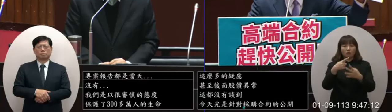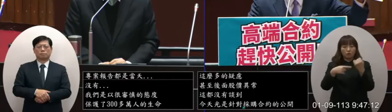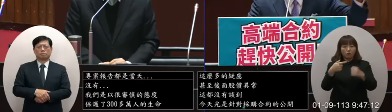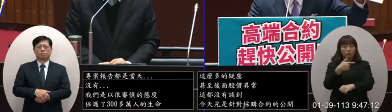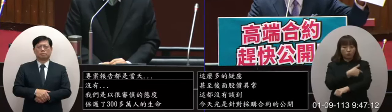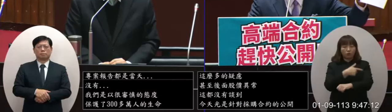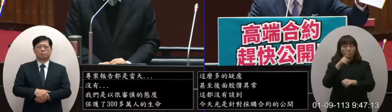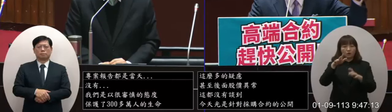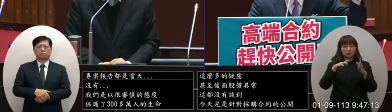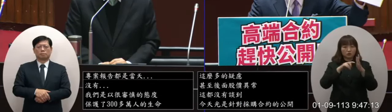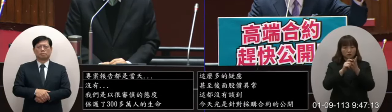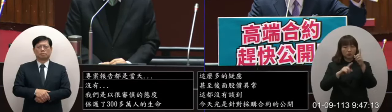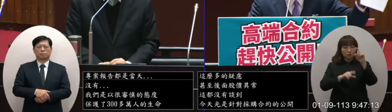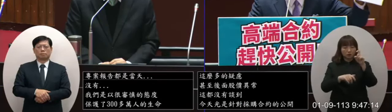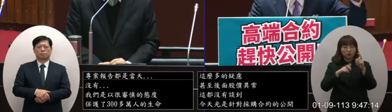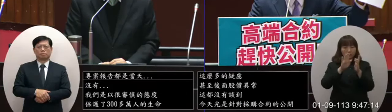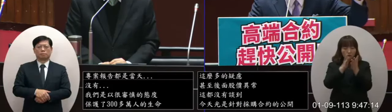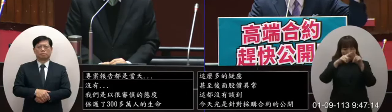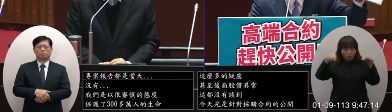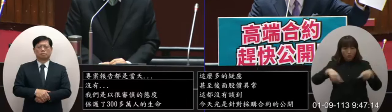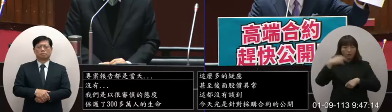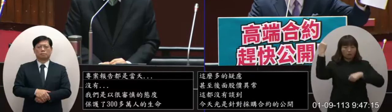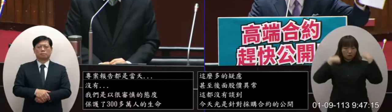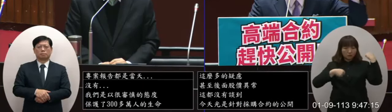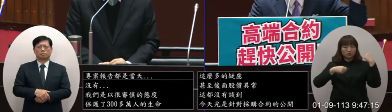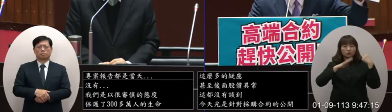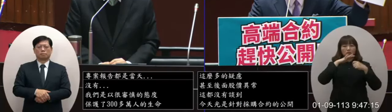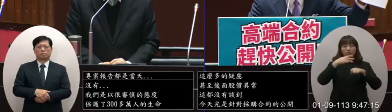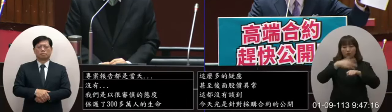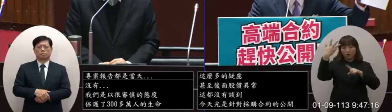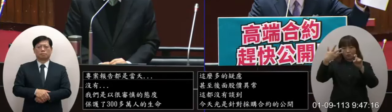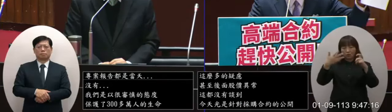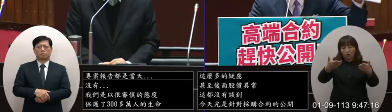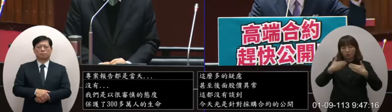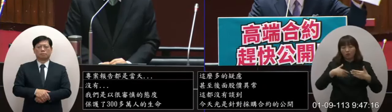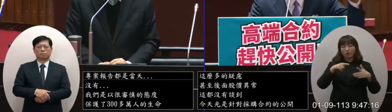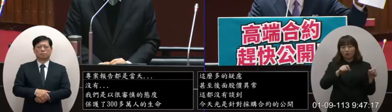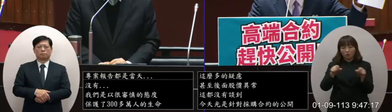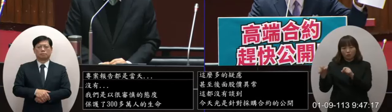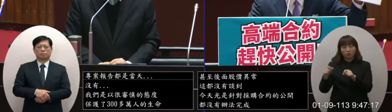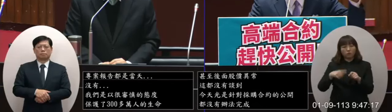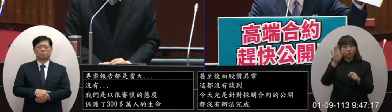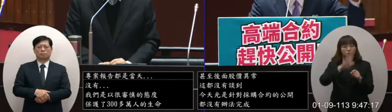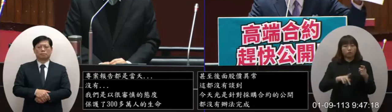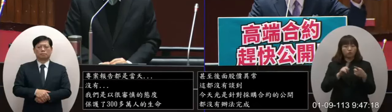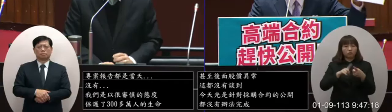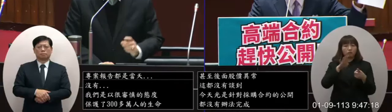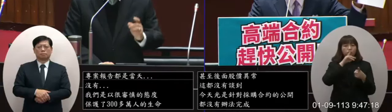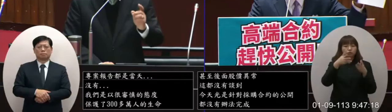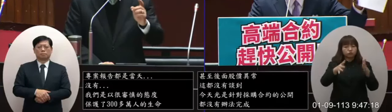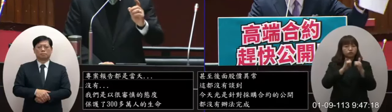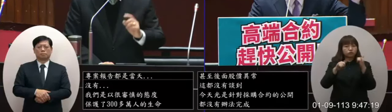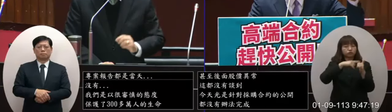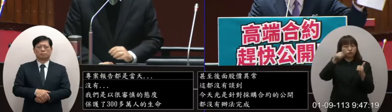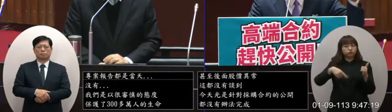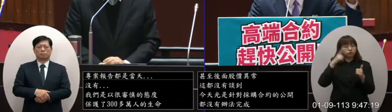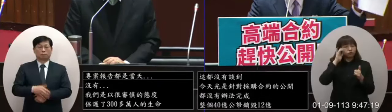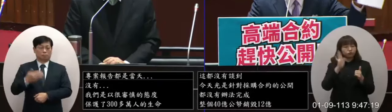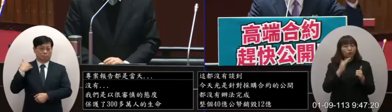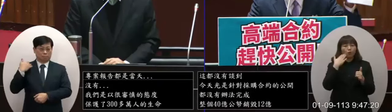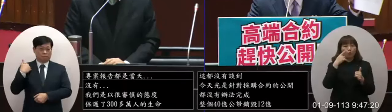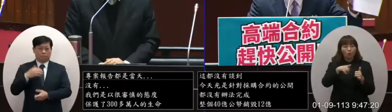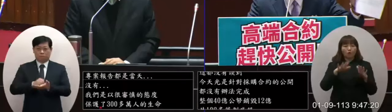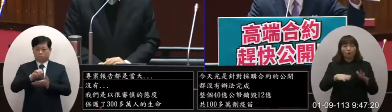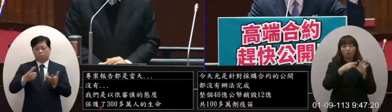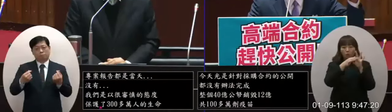十一頁的專案報告你還要拖到早上八點十五才送到我辦公室這是對的嗎這是裡面對民意的態度嗎如果你